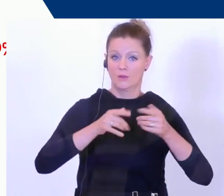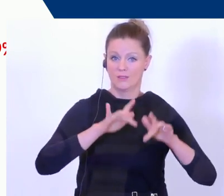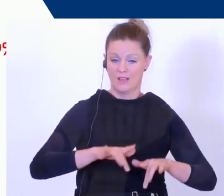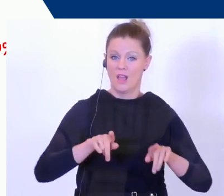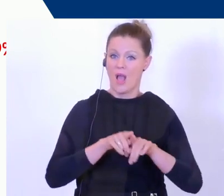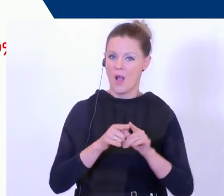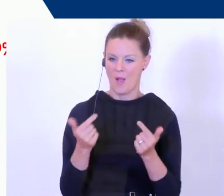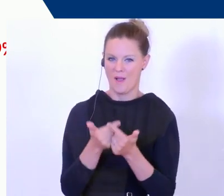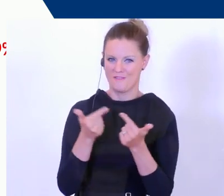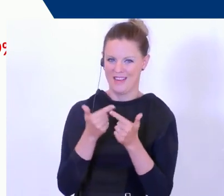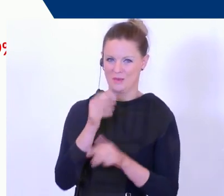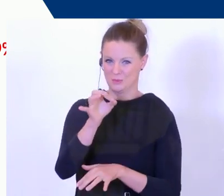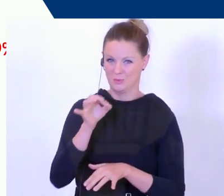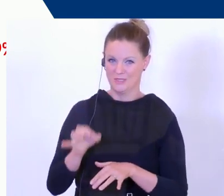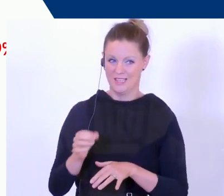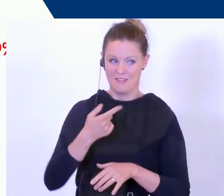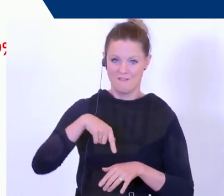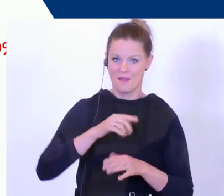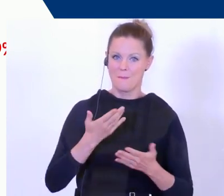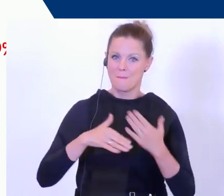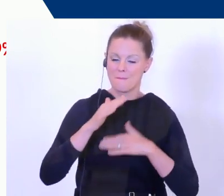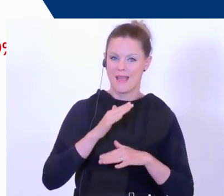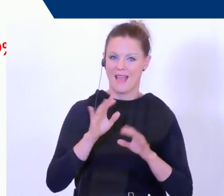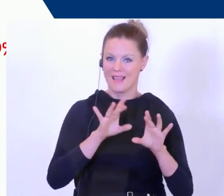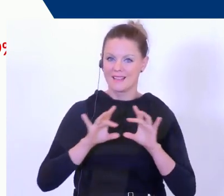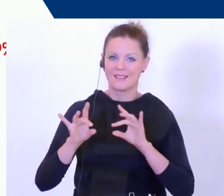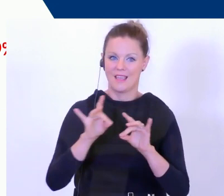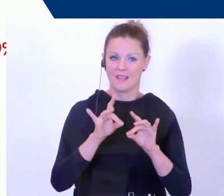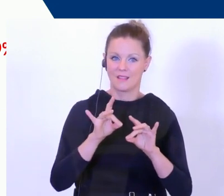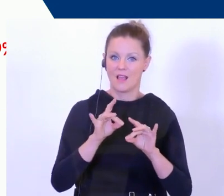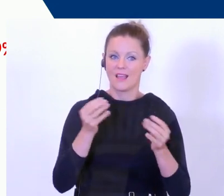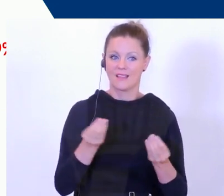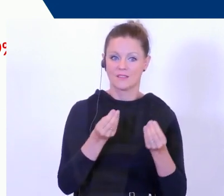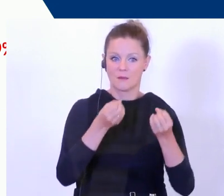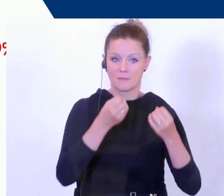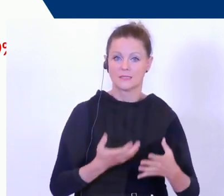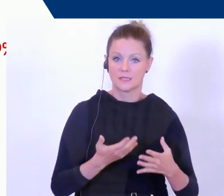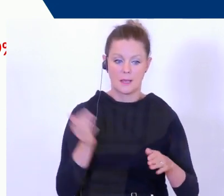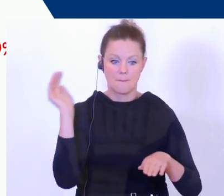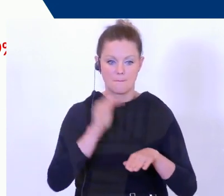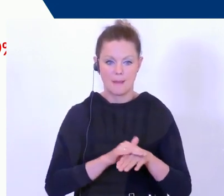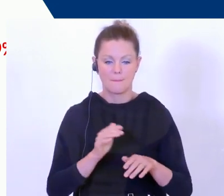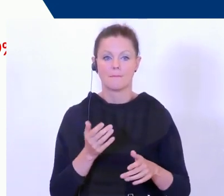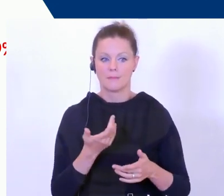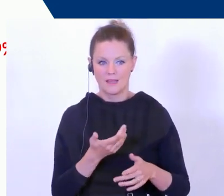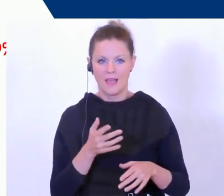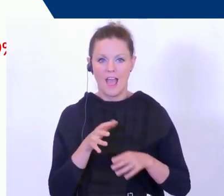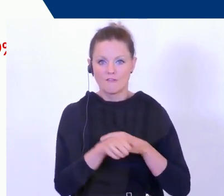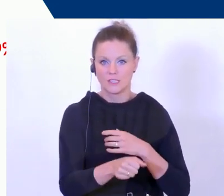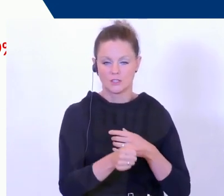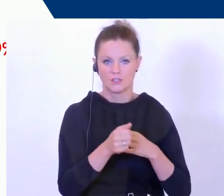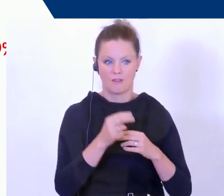Aufklärungsquote. Wir lernen viel, viel mehr Täter nach Straftaten kennen durch Ermittlungsarbeit. Die